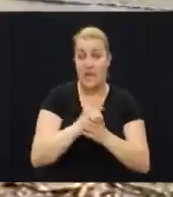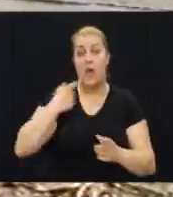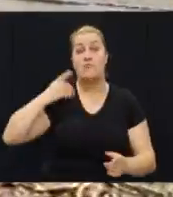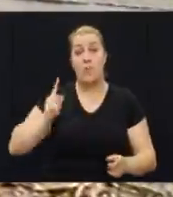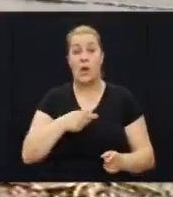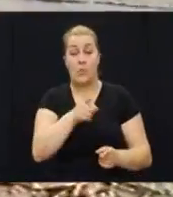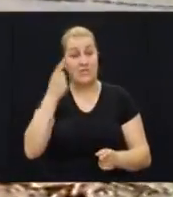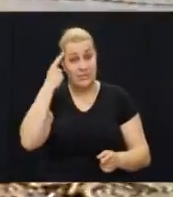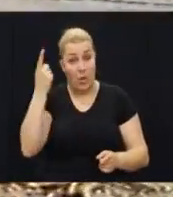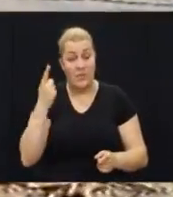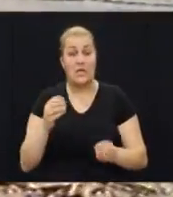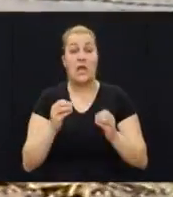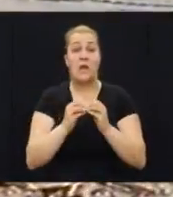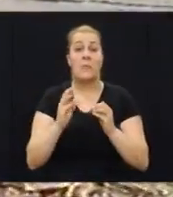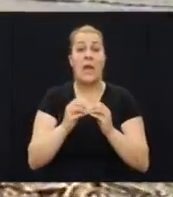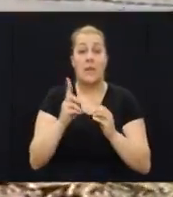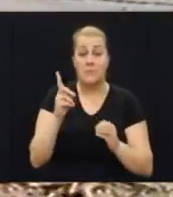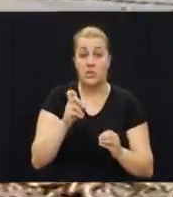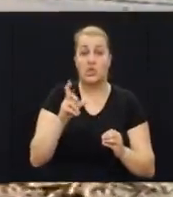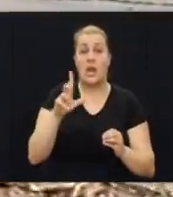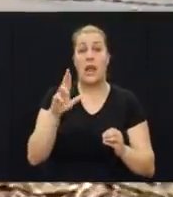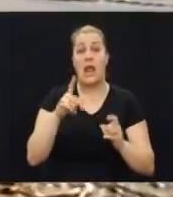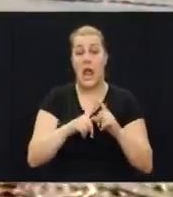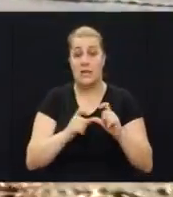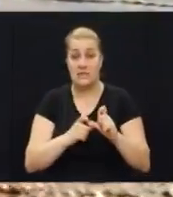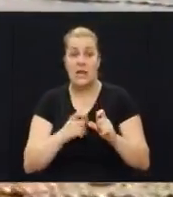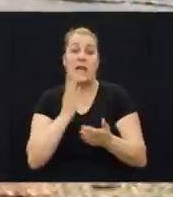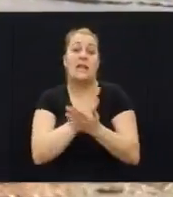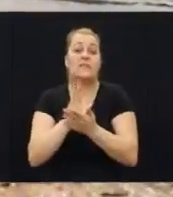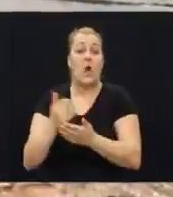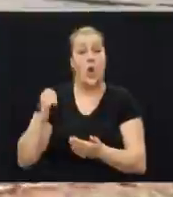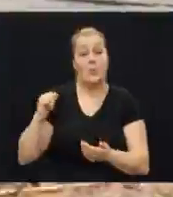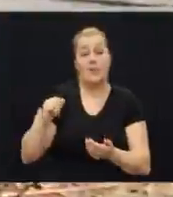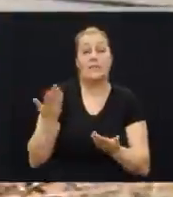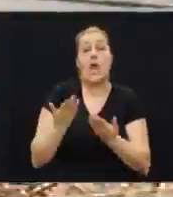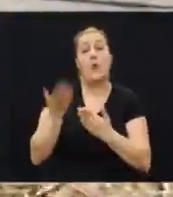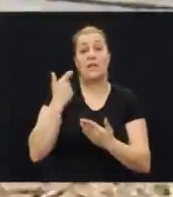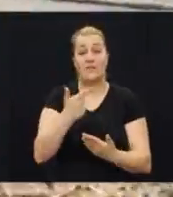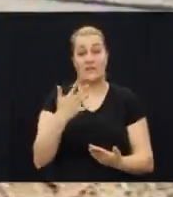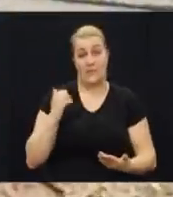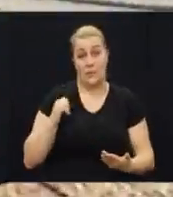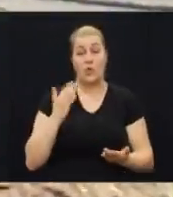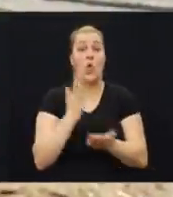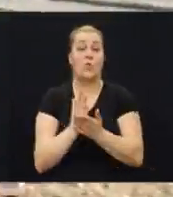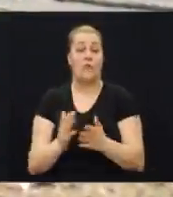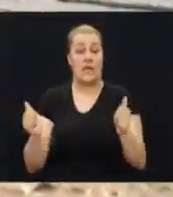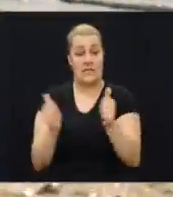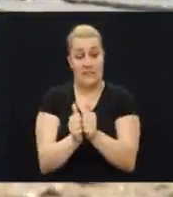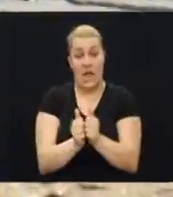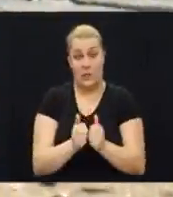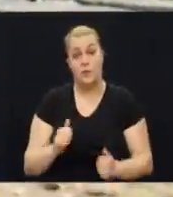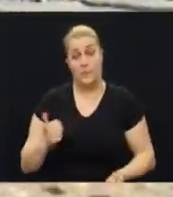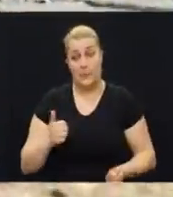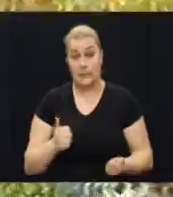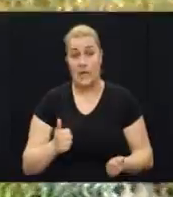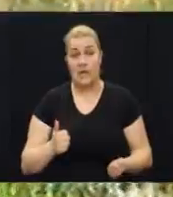svakako spomenuti i Bebiće i Lela su gotovo na svim objetnicama kao prije 25 godina uvijek s vama. Tako je.